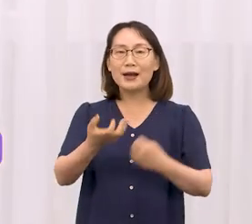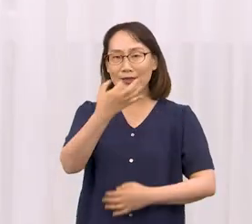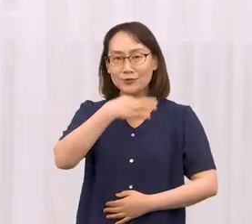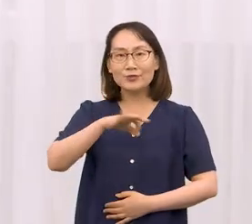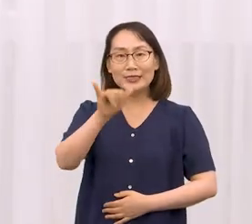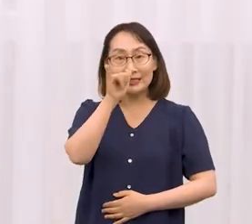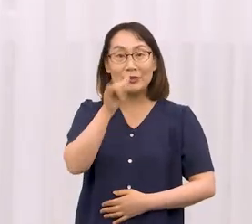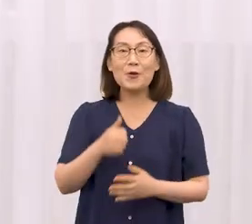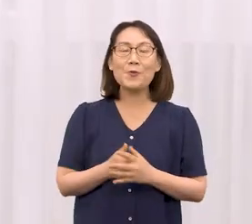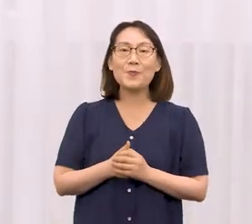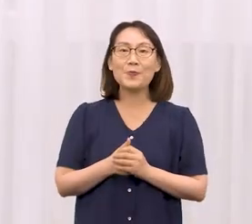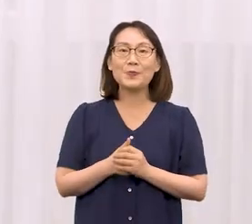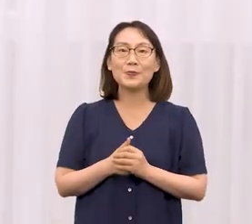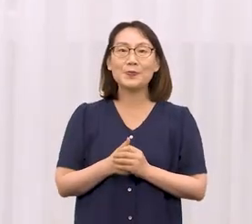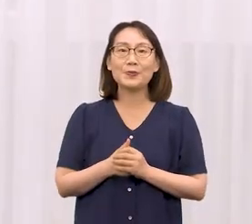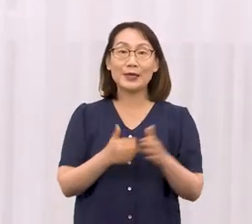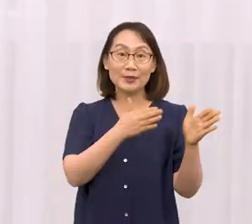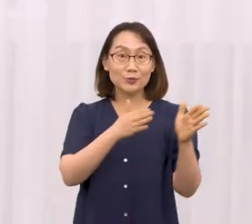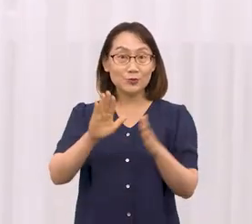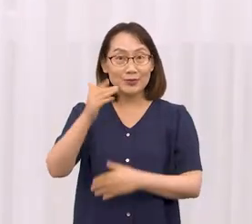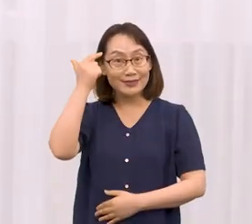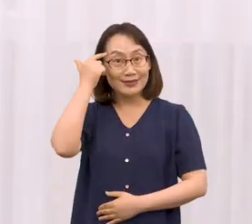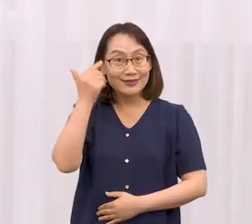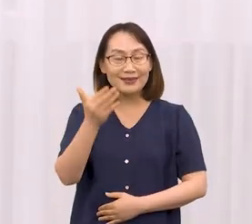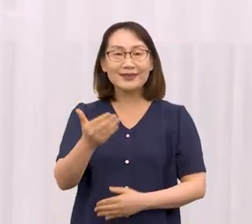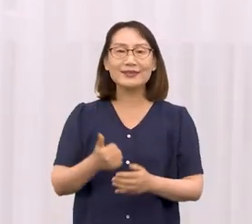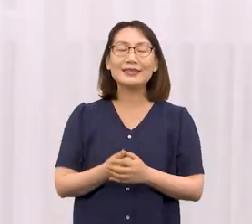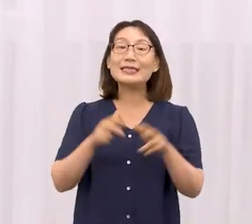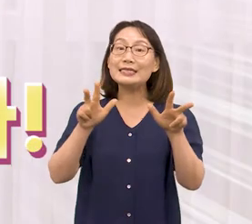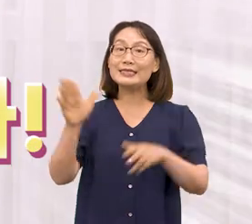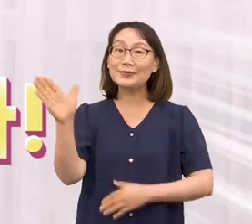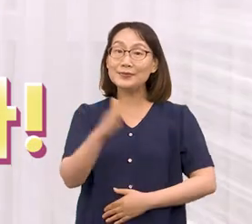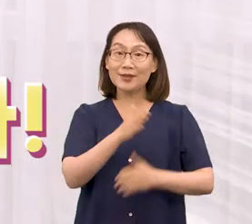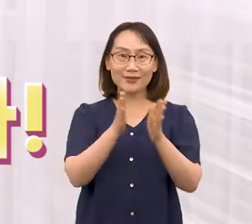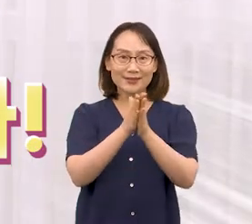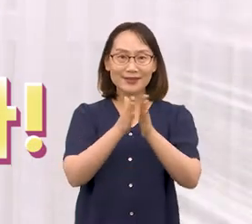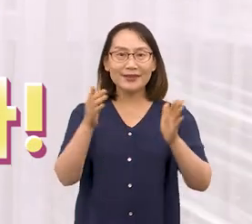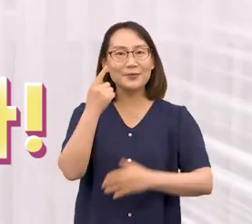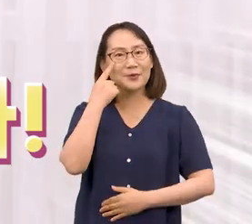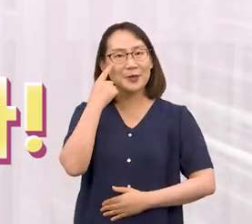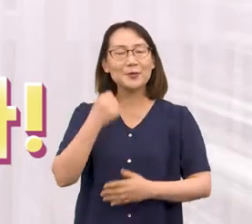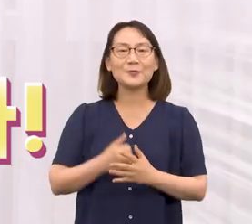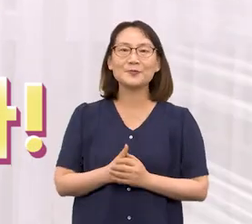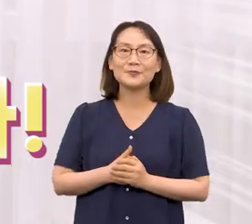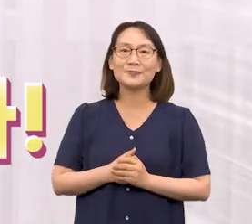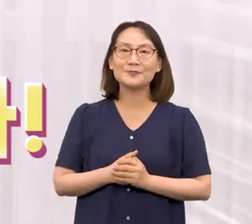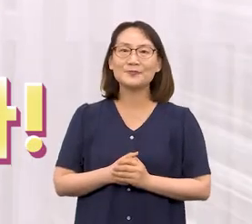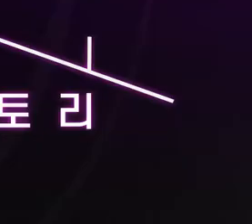것입니다. 그럼 준비되셨나요? 지금부터 시작해보도록 하겠습니다.